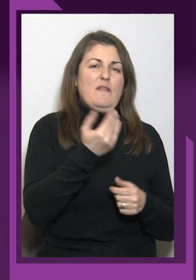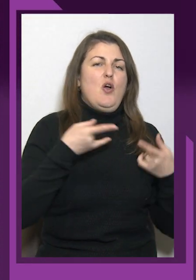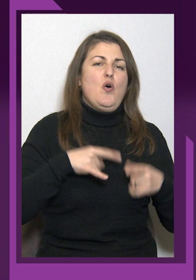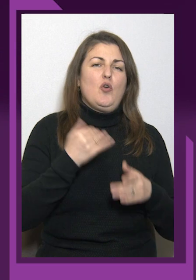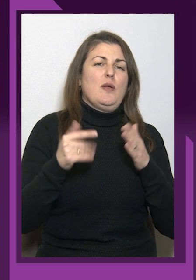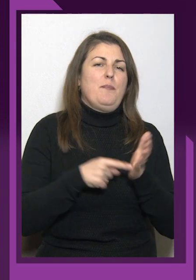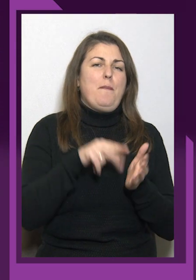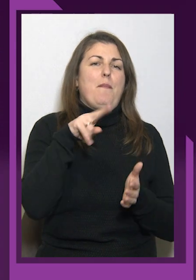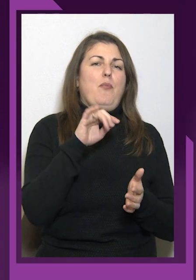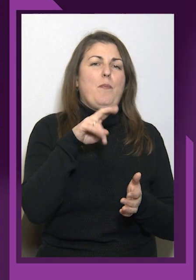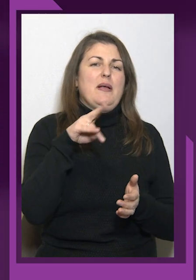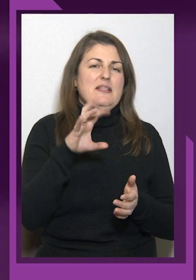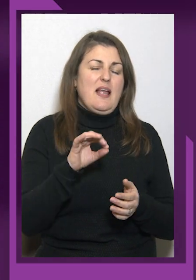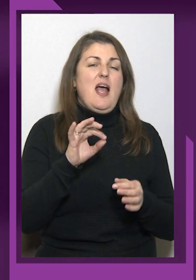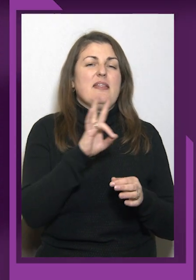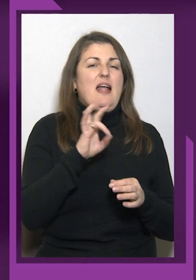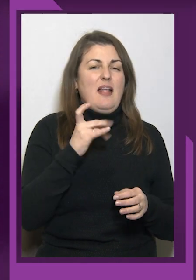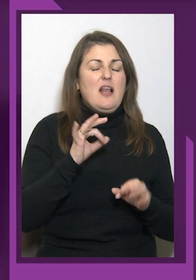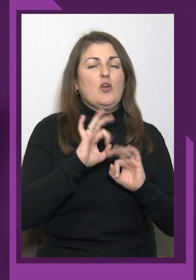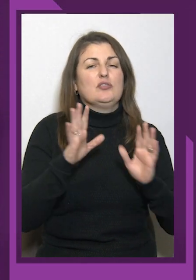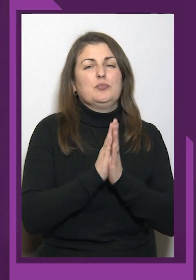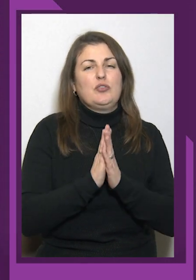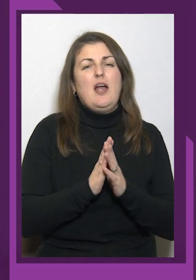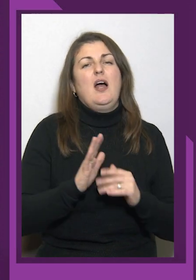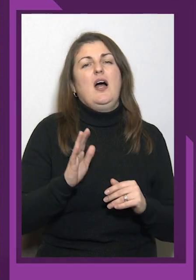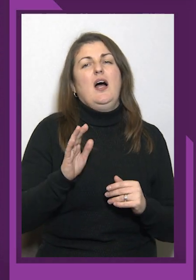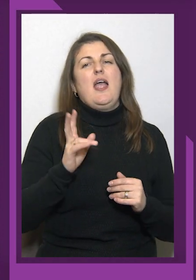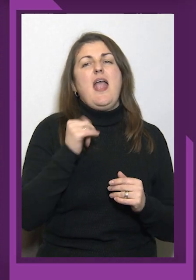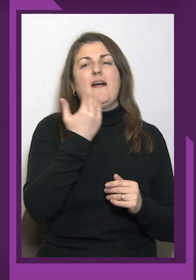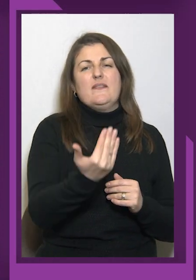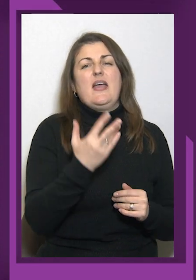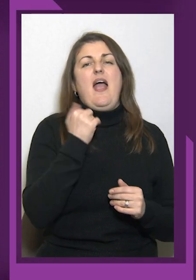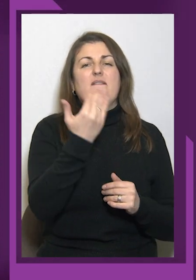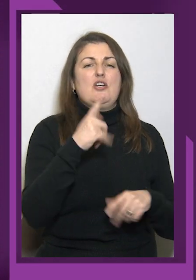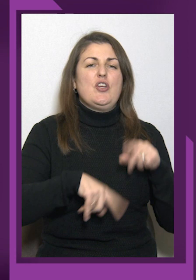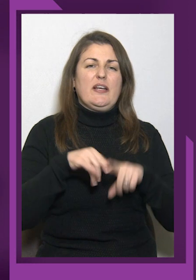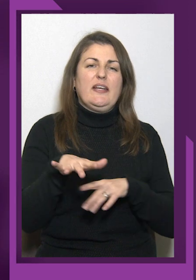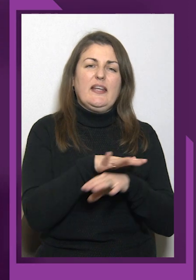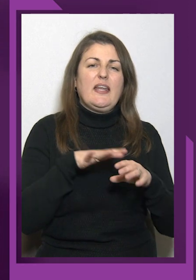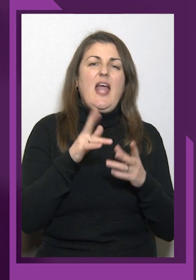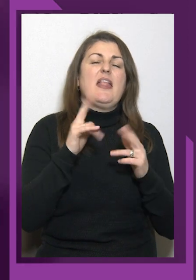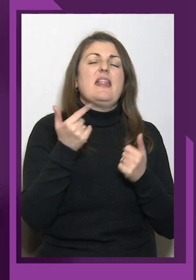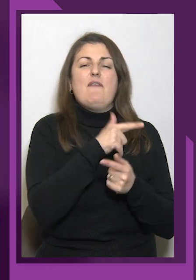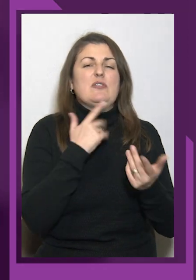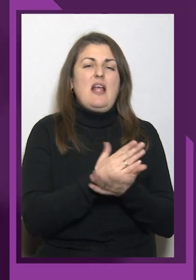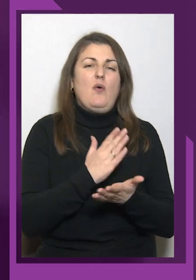як ви, як ваші рідні, де вони зараз, де ви, як ваша родина?